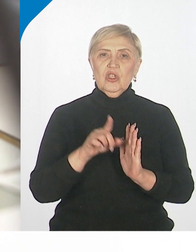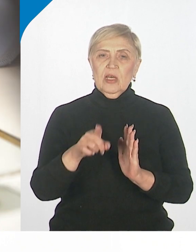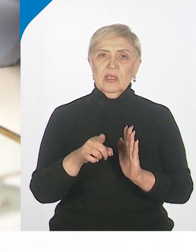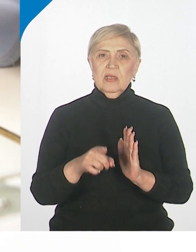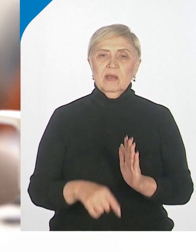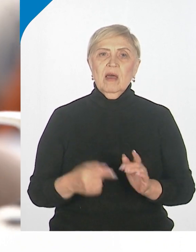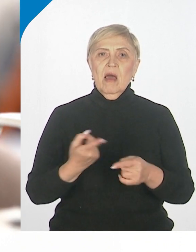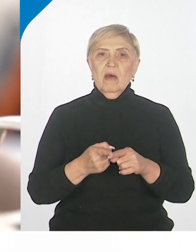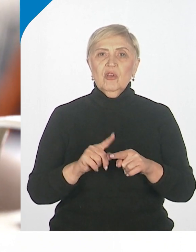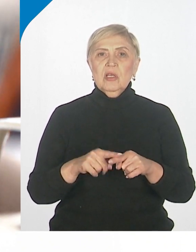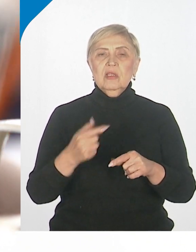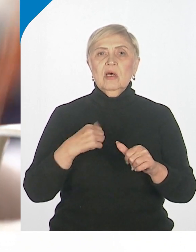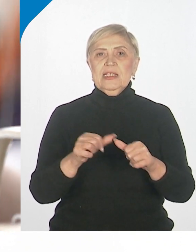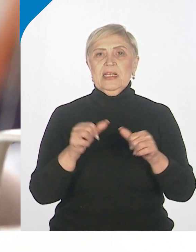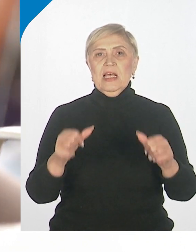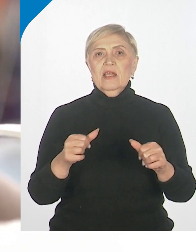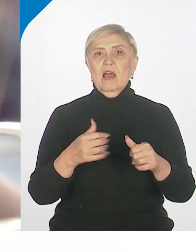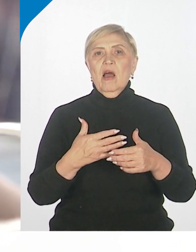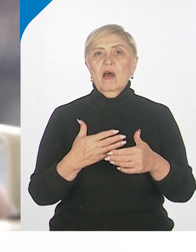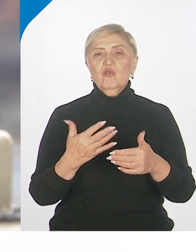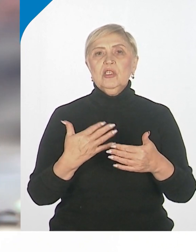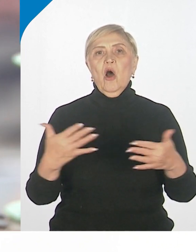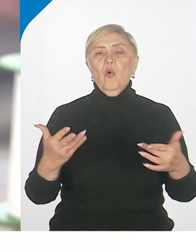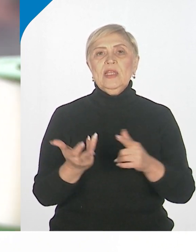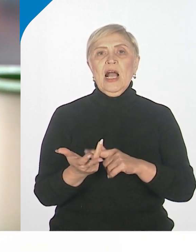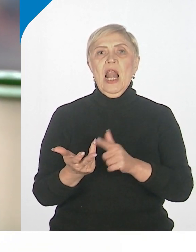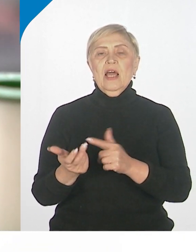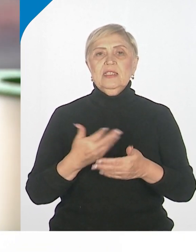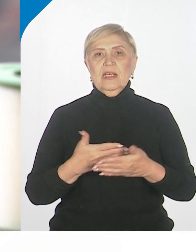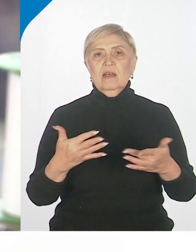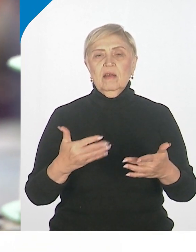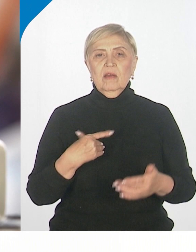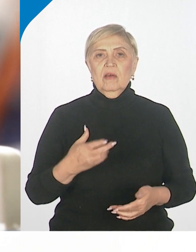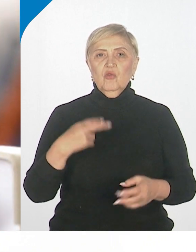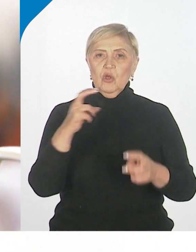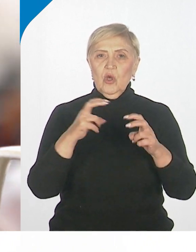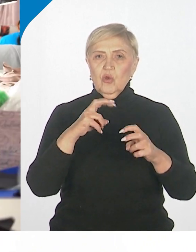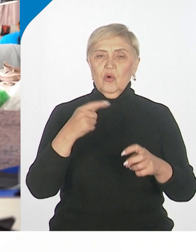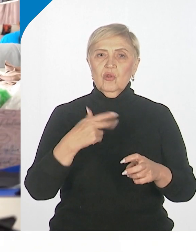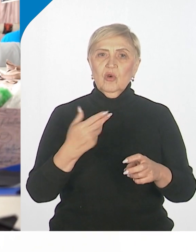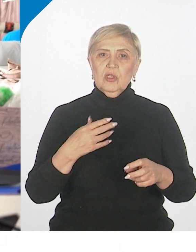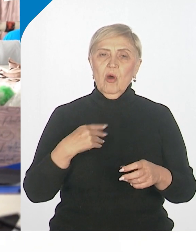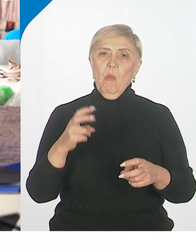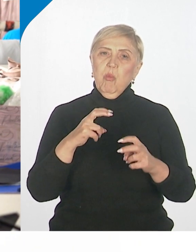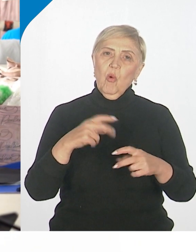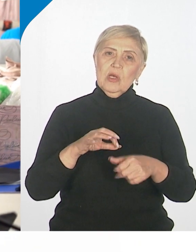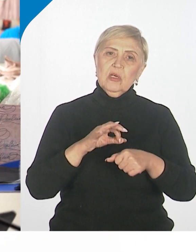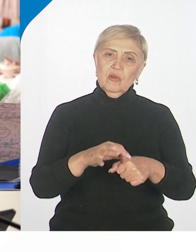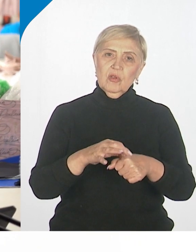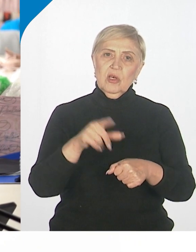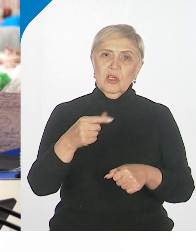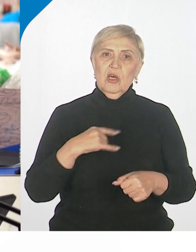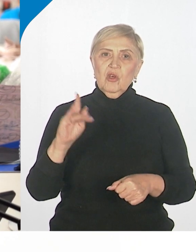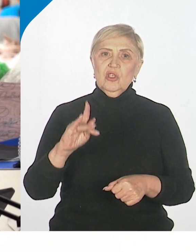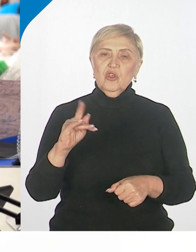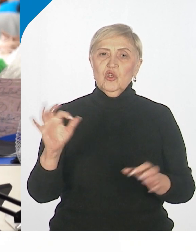создание какой-то коллекции это конечно же все идет поиск ты сидишь рисуешь коллекцию ты не понимаешь что